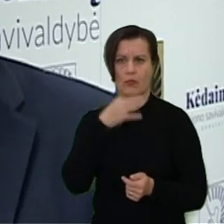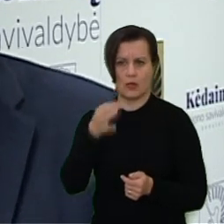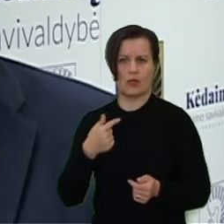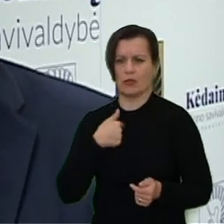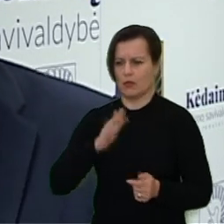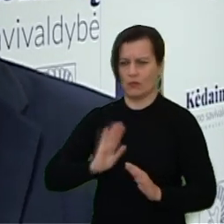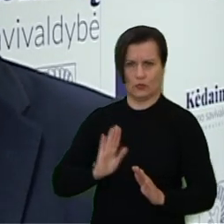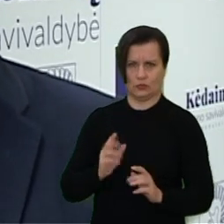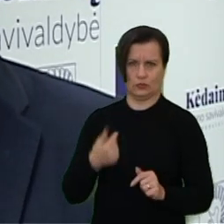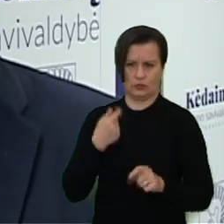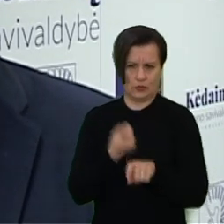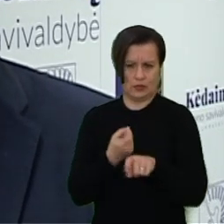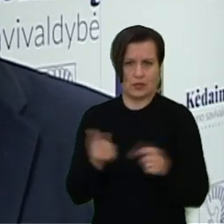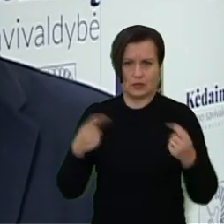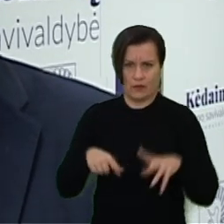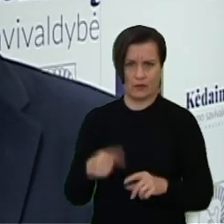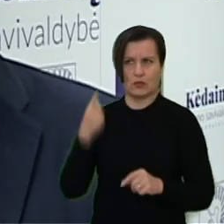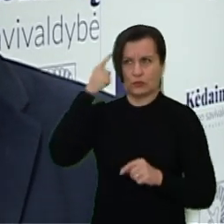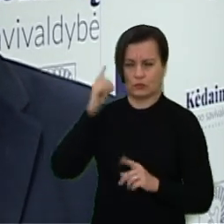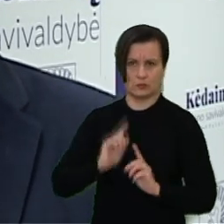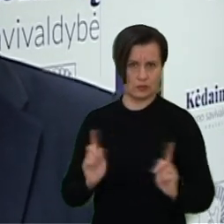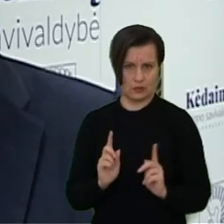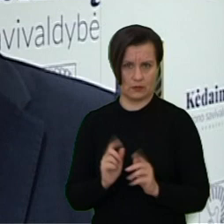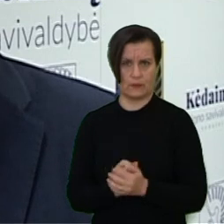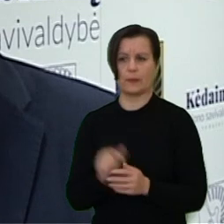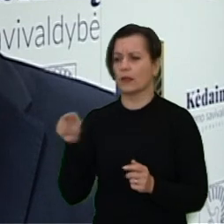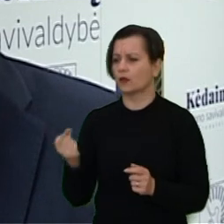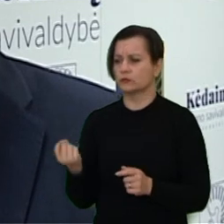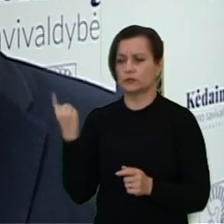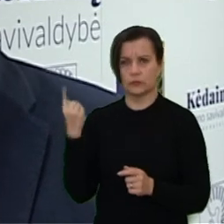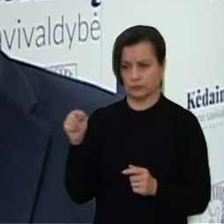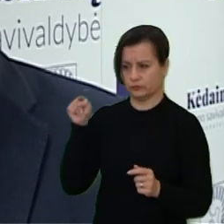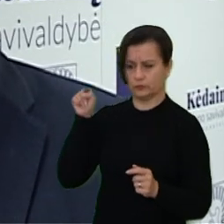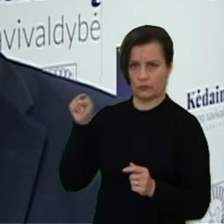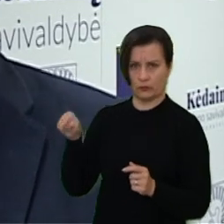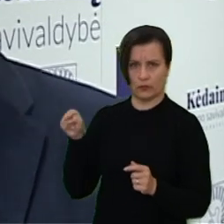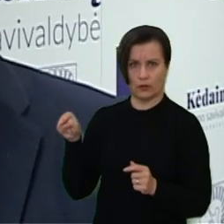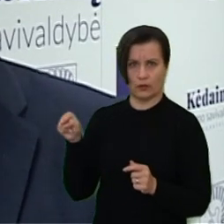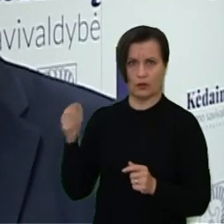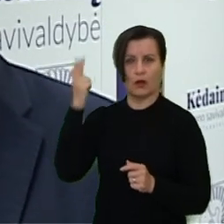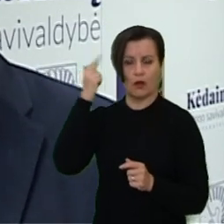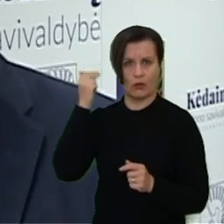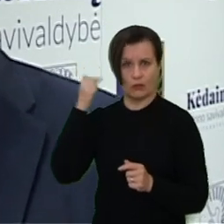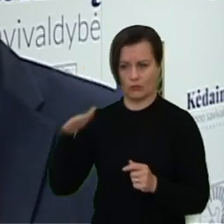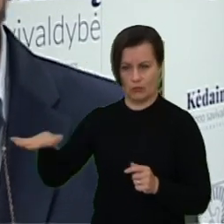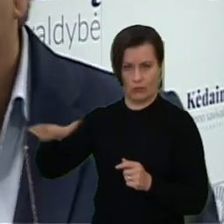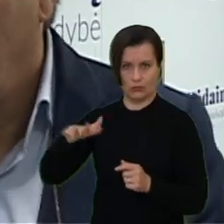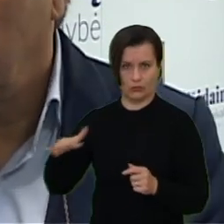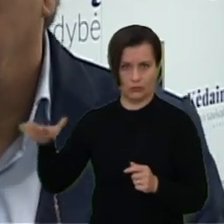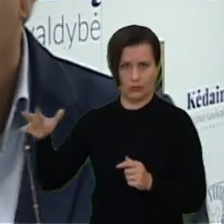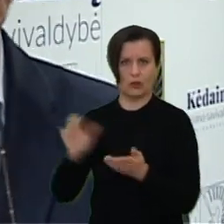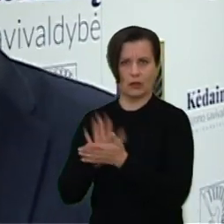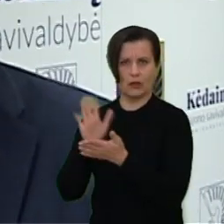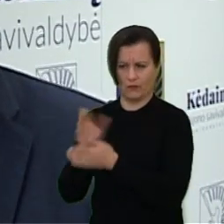tai ne mūsų, nes tai valdybės iniciatyva. Tai atsirado tą iniciatyvą iš Kauno